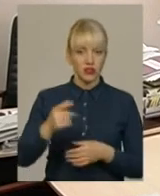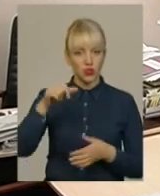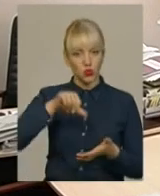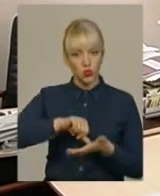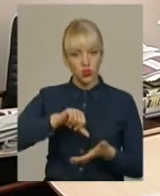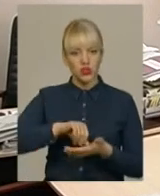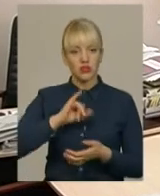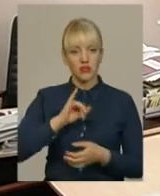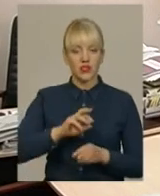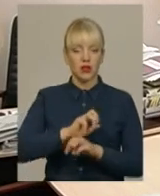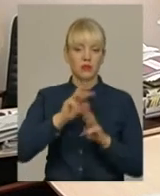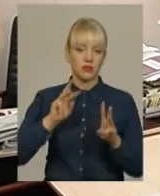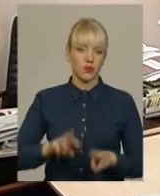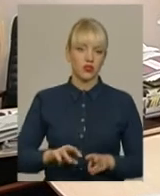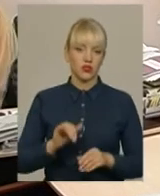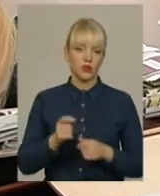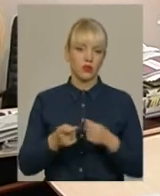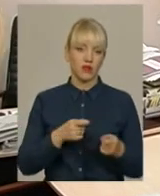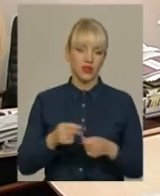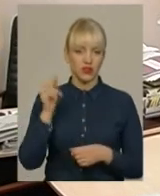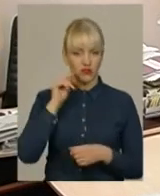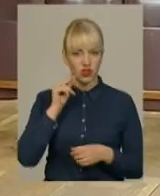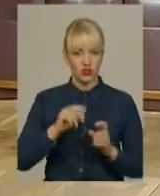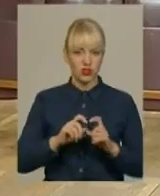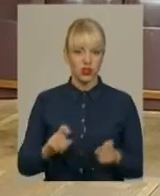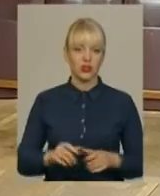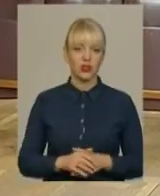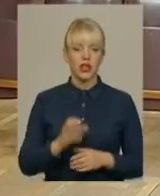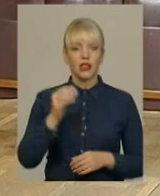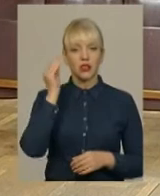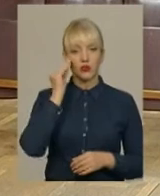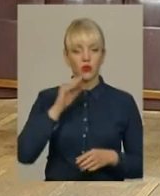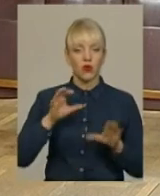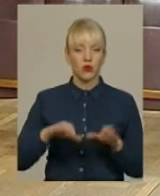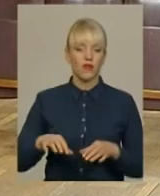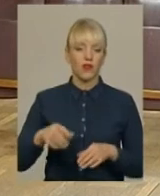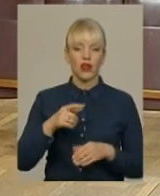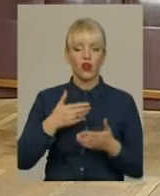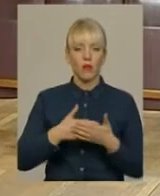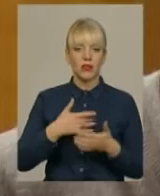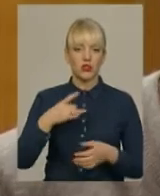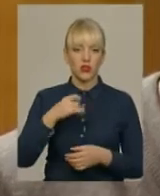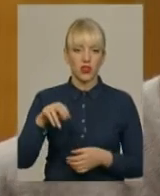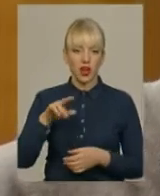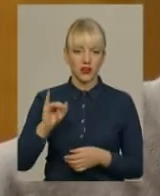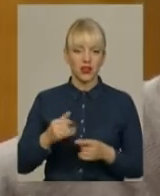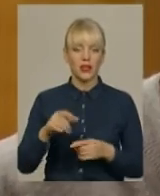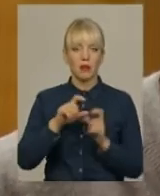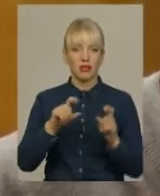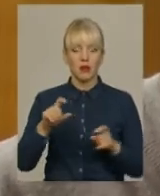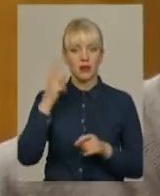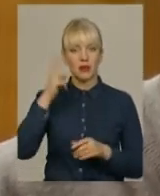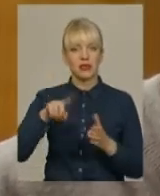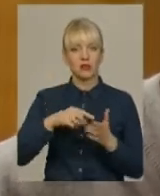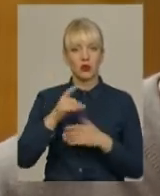забезпеченні управління навчальним заходом. На думку голови громадської ради при департаменті освіти Хмельницької міської ради